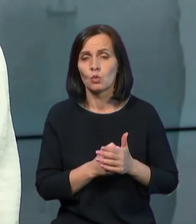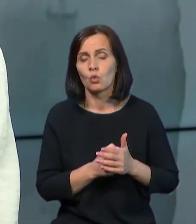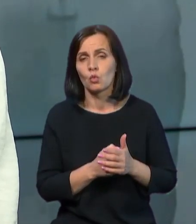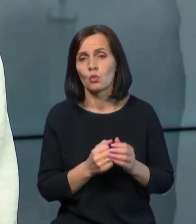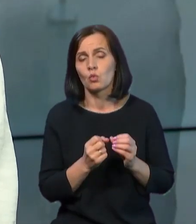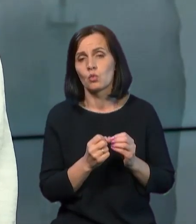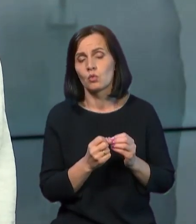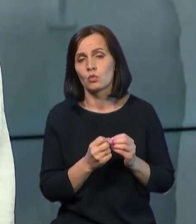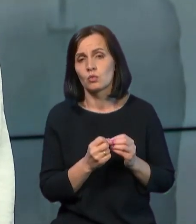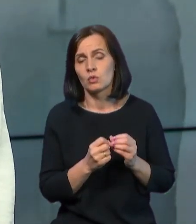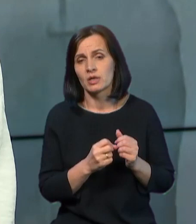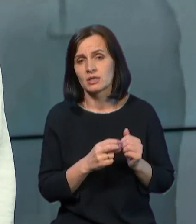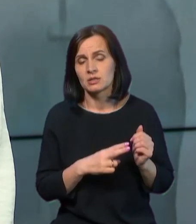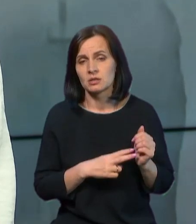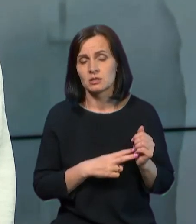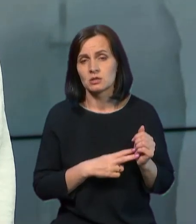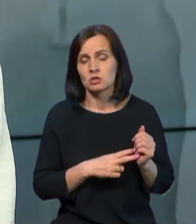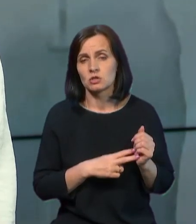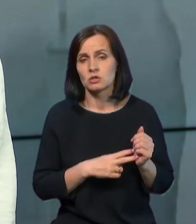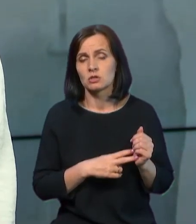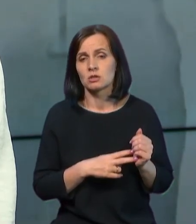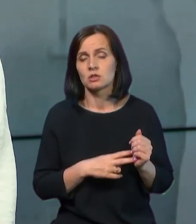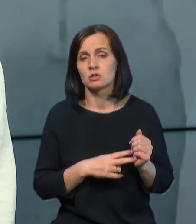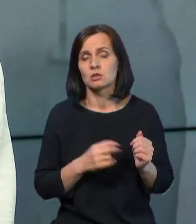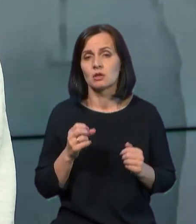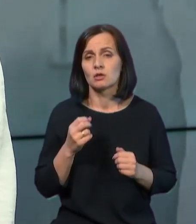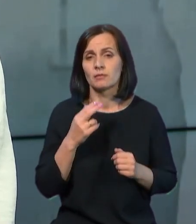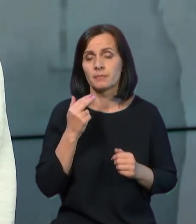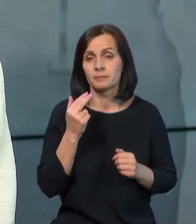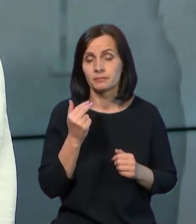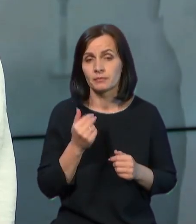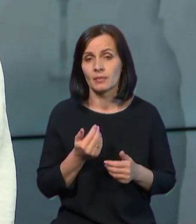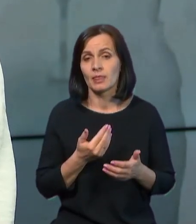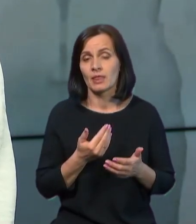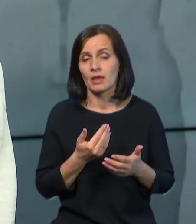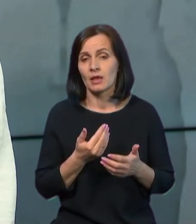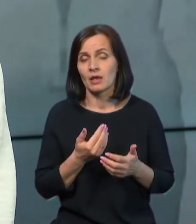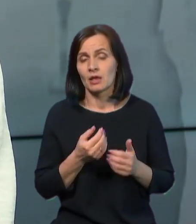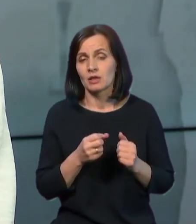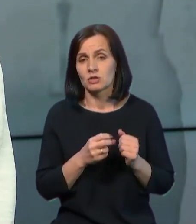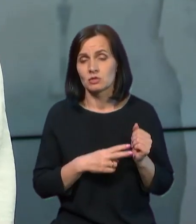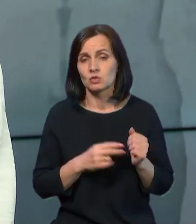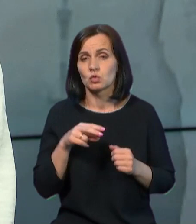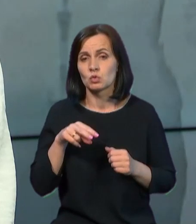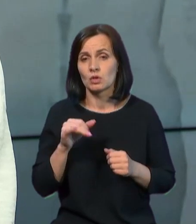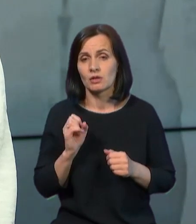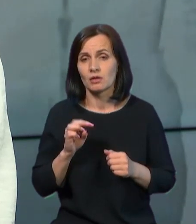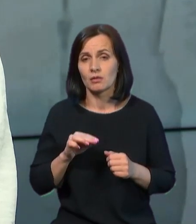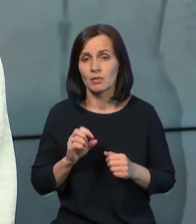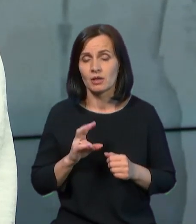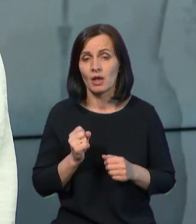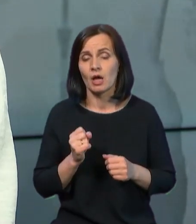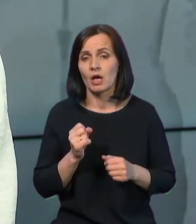трішки більше місяця залишається до її завершення. І, напевно, росіяни будуть ще більше, можливо, якихось нових причин